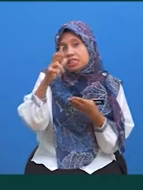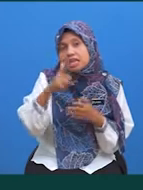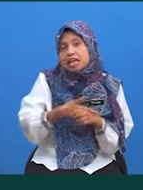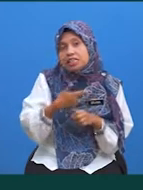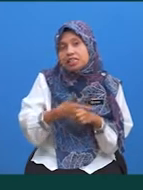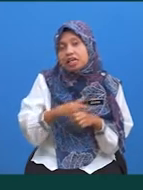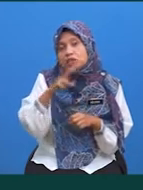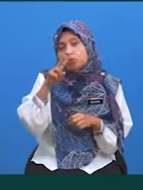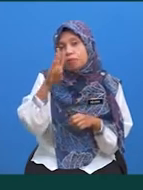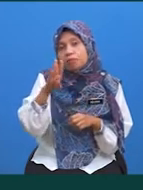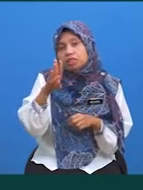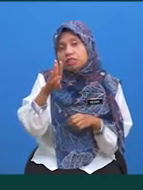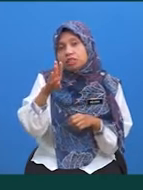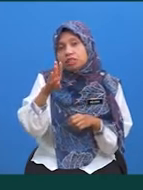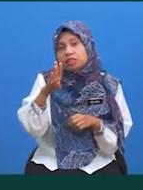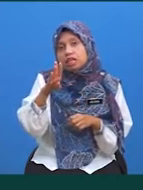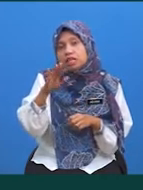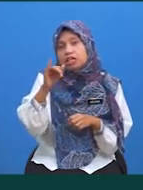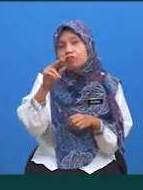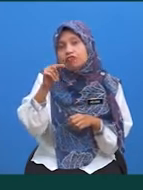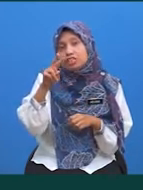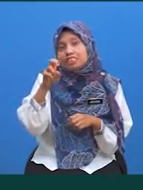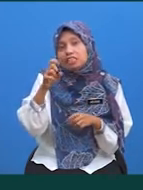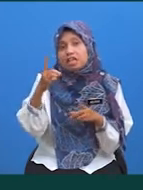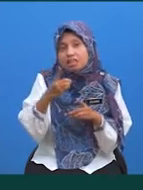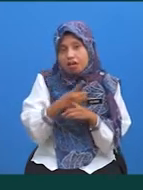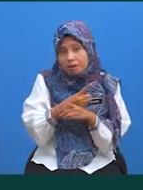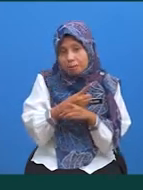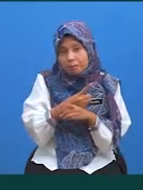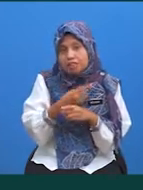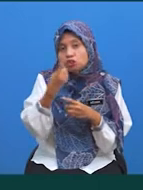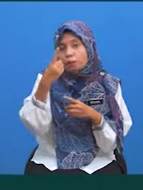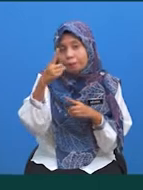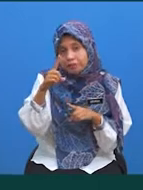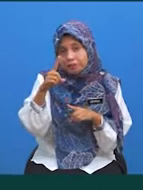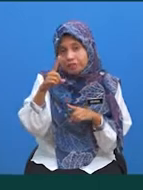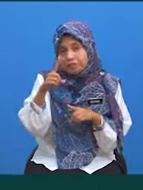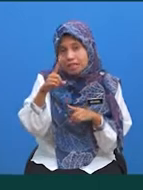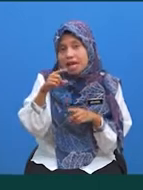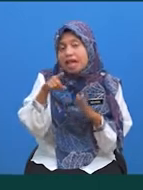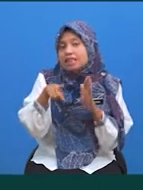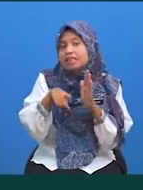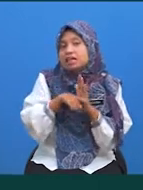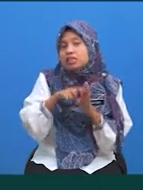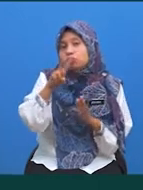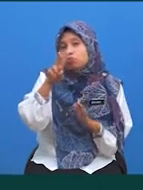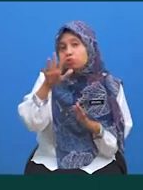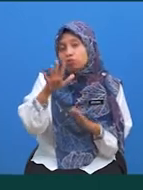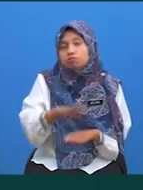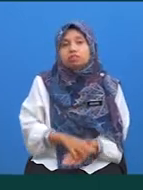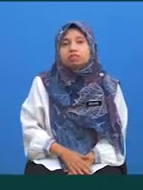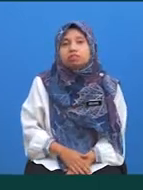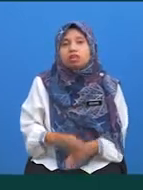2B, aplikasi inverse dan darah Jawapannya ialah negatif 25